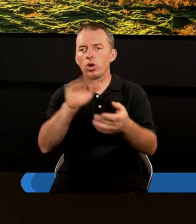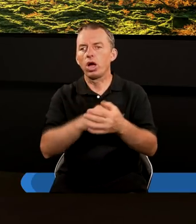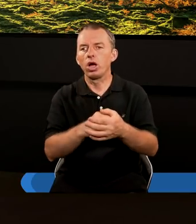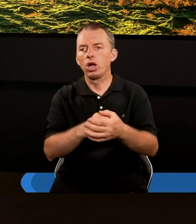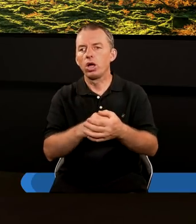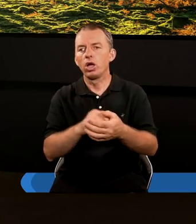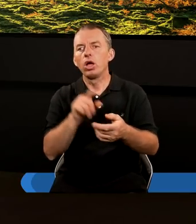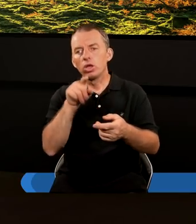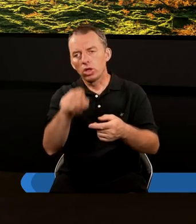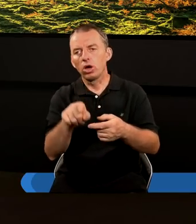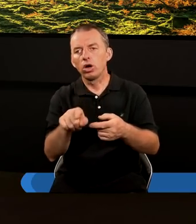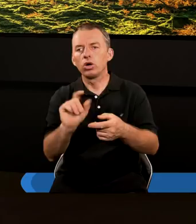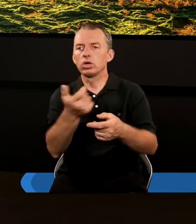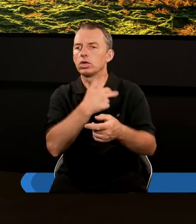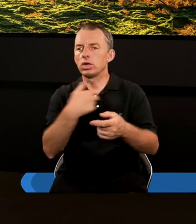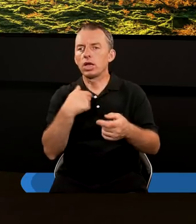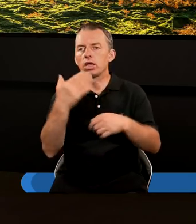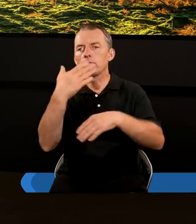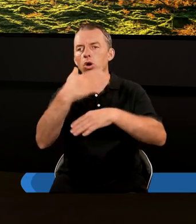to co z naszym końcem?